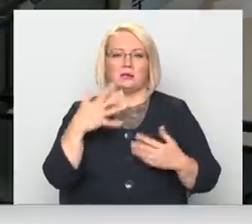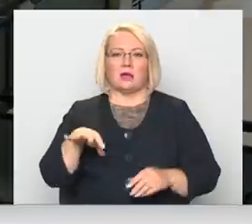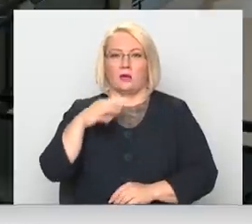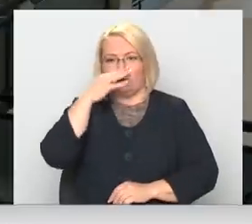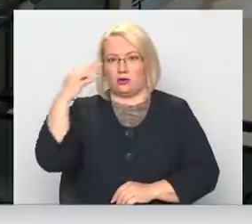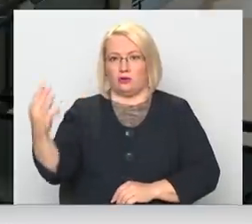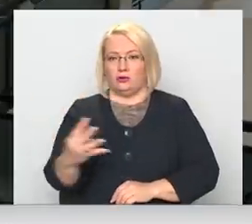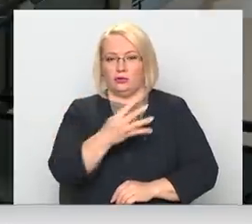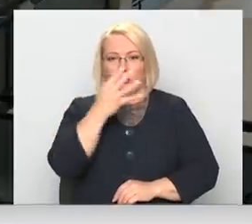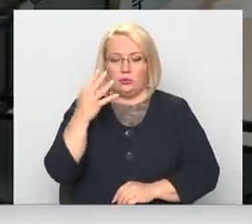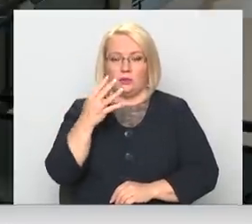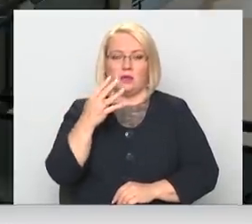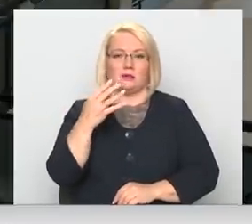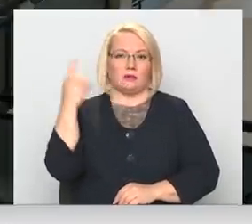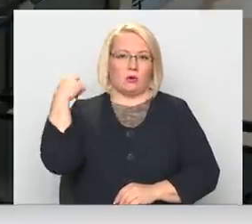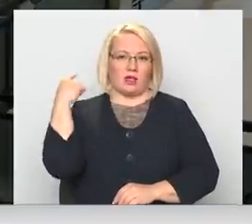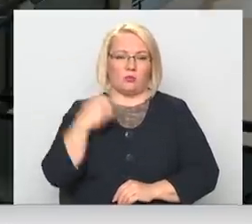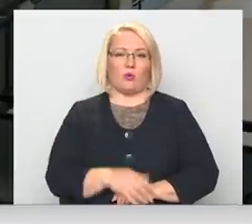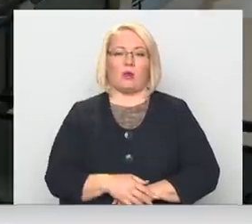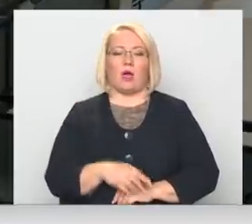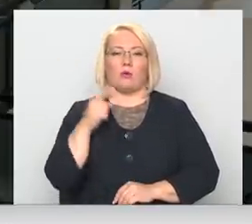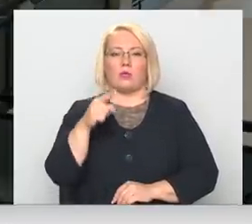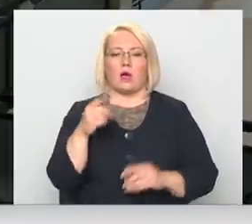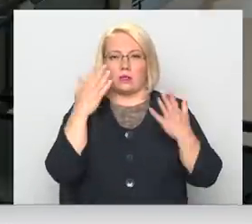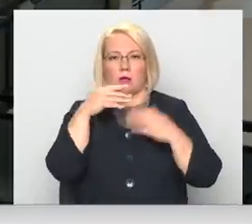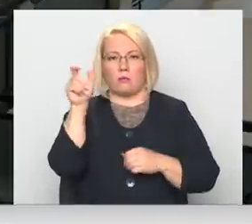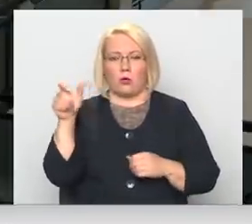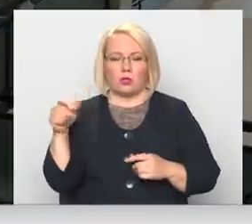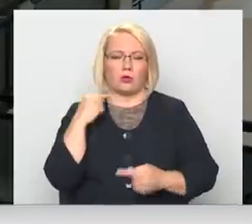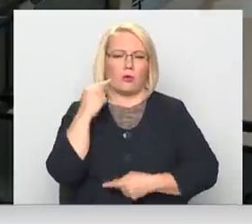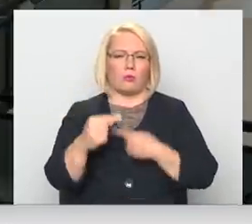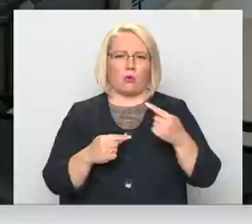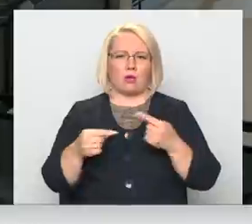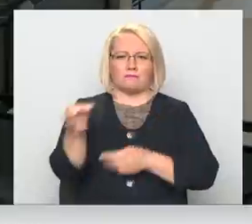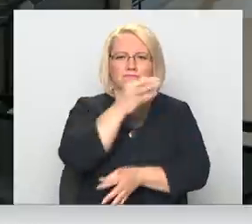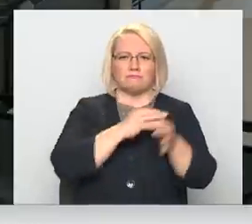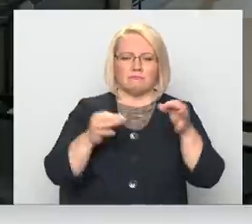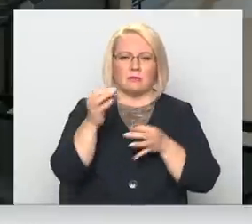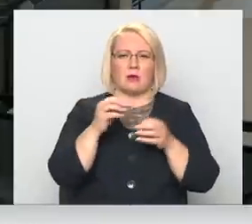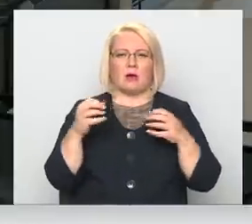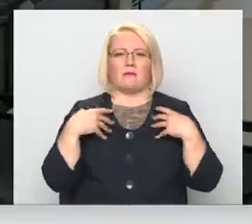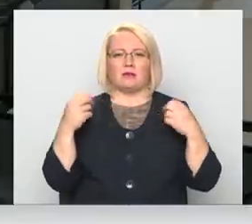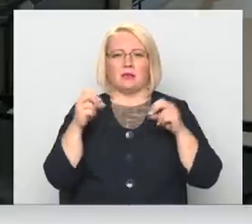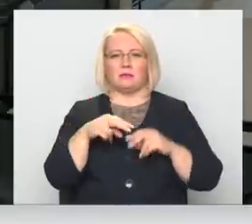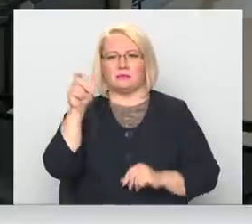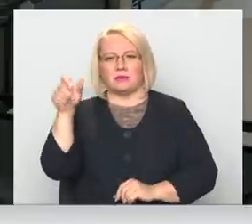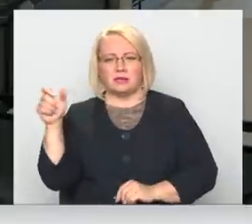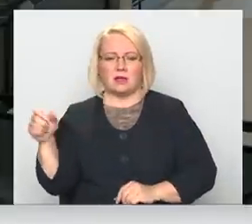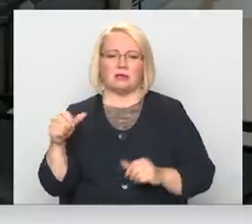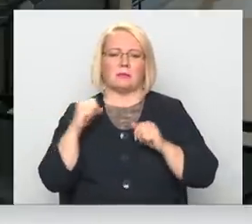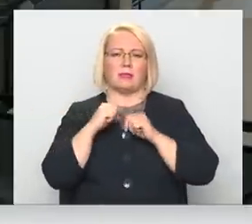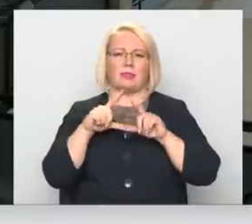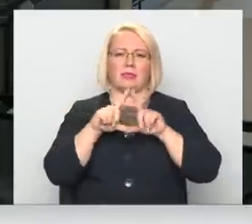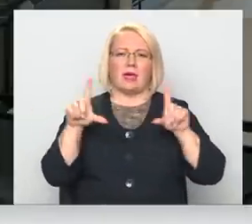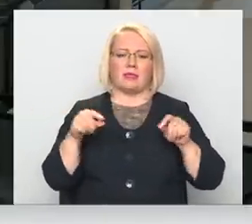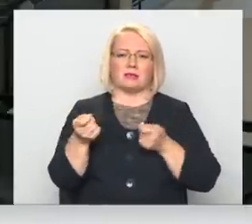stundu aiz manis. Tur tātad politiķi joprojām turpina diskusijas ar ekspertiem, ar dienestu vadītājiem, kā tad